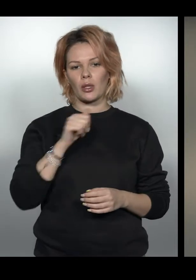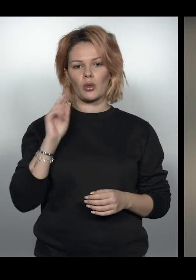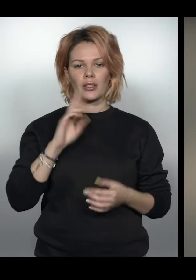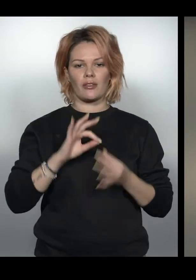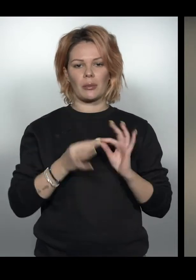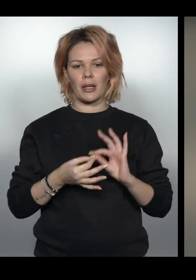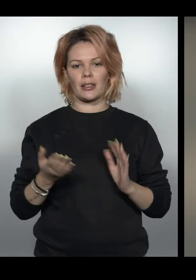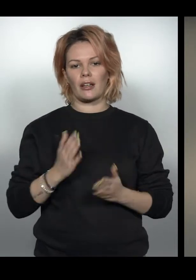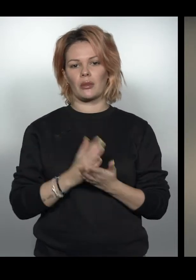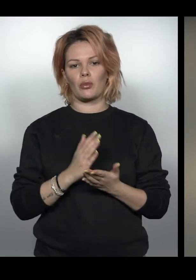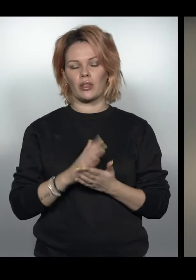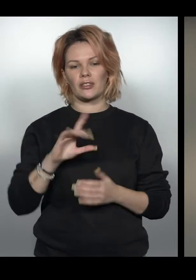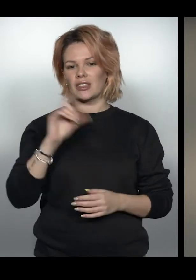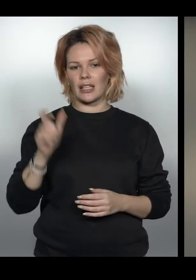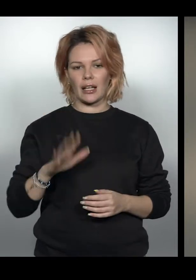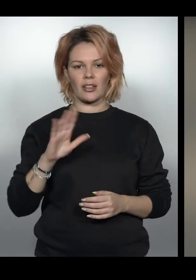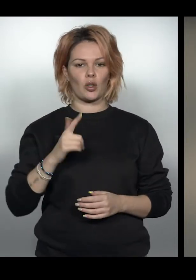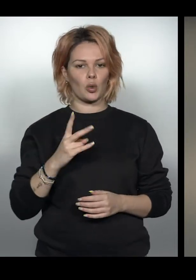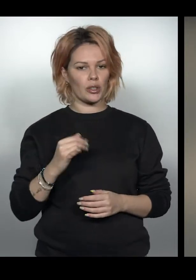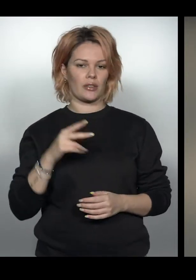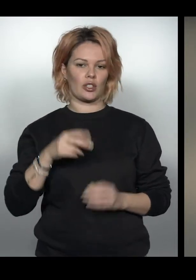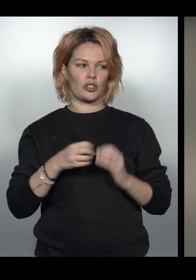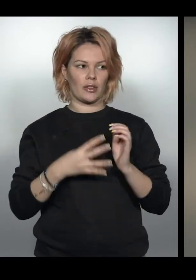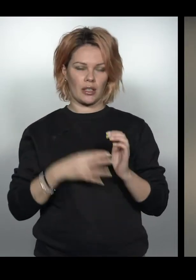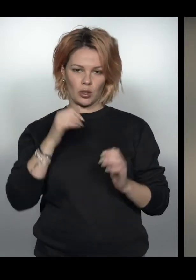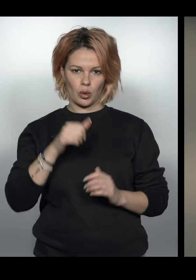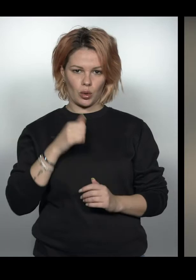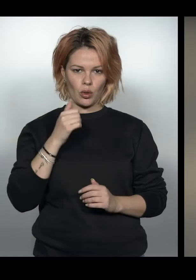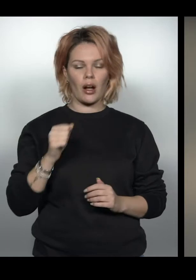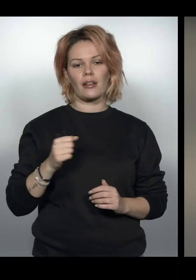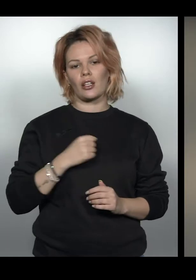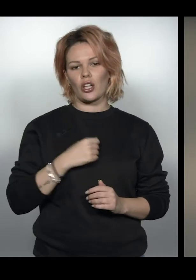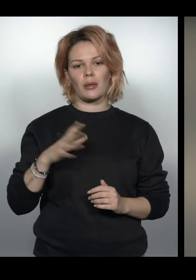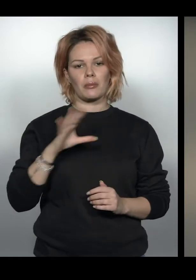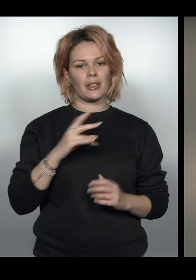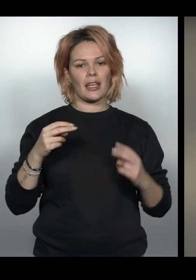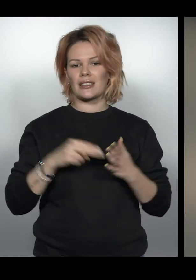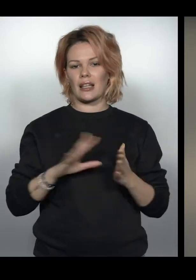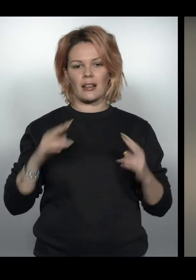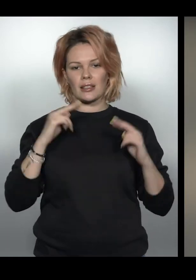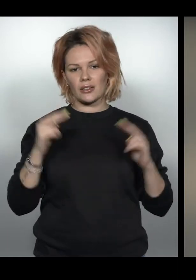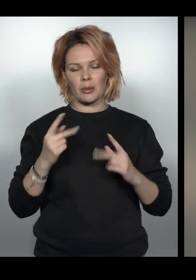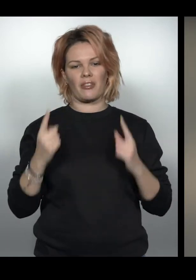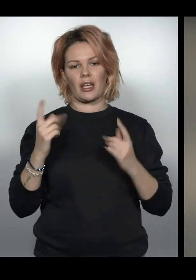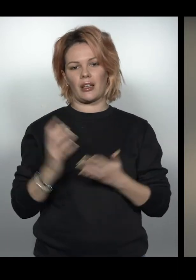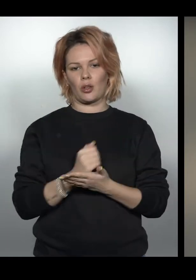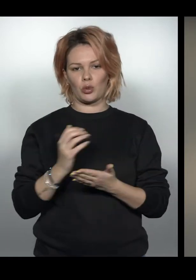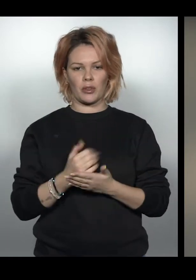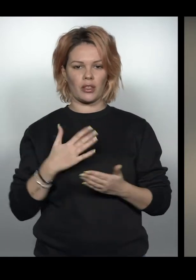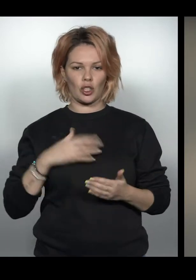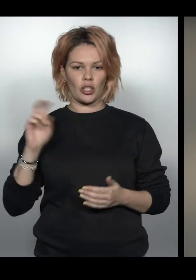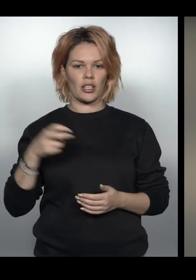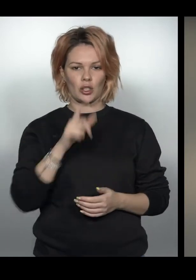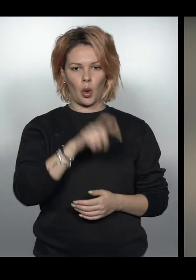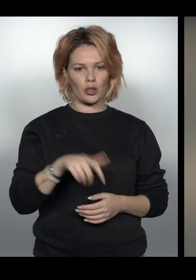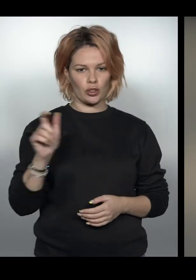на минулій дефлімпіаді, яка відбувалася в Італії у грудні 2019 року. Але, на жаль, ми не стали свідками великих успіхів